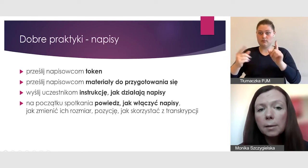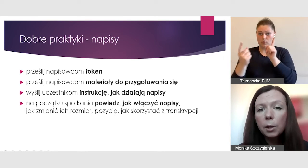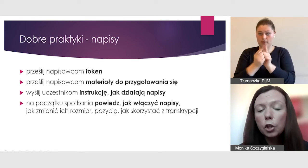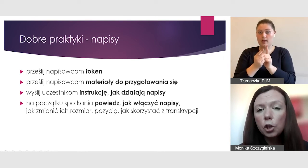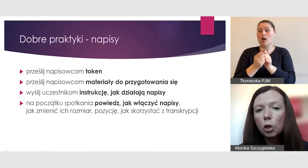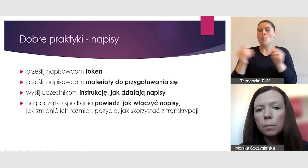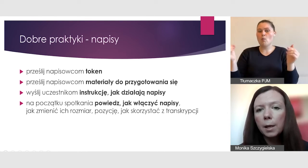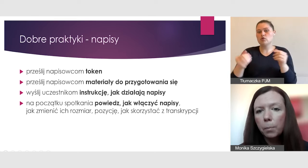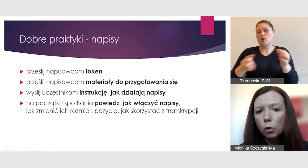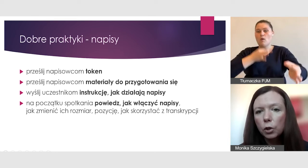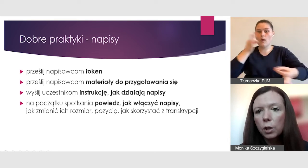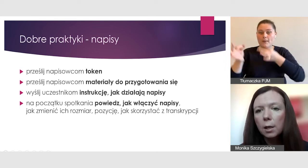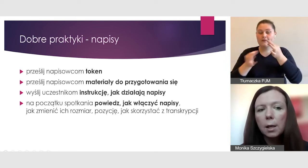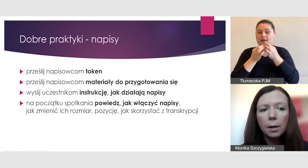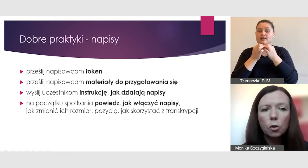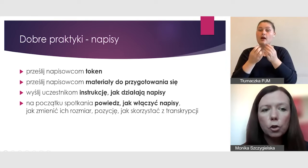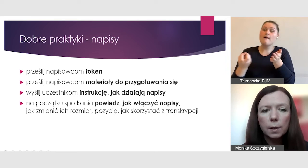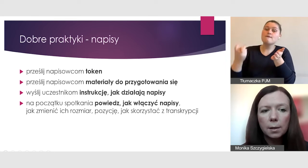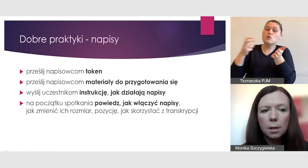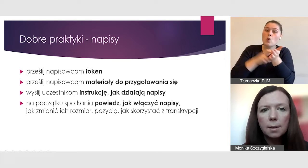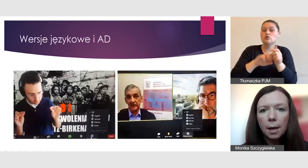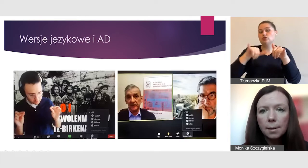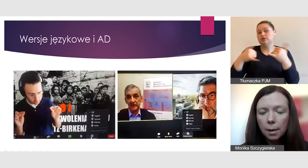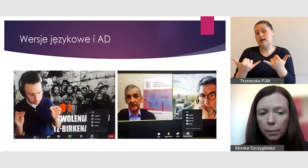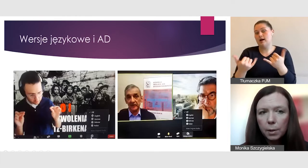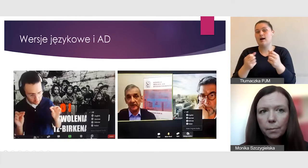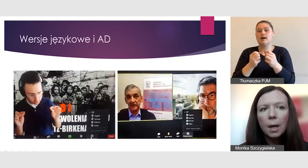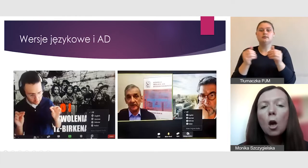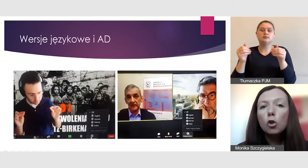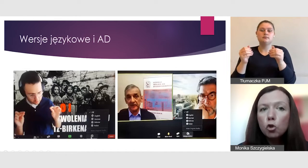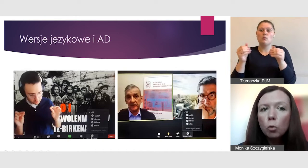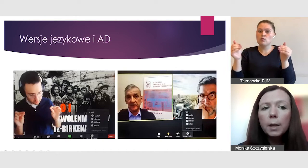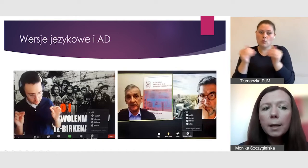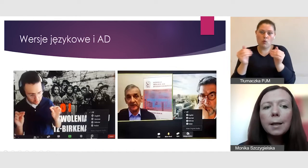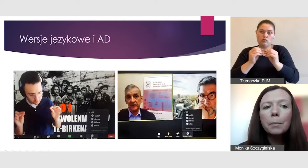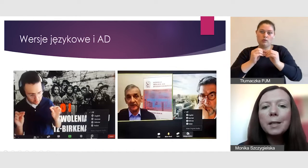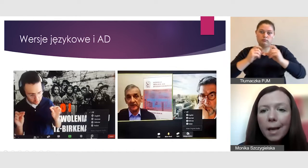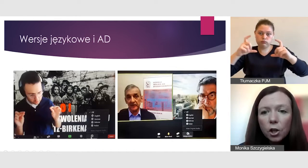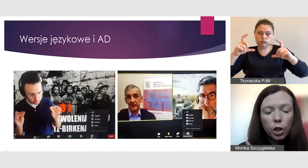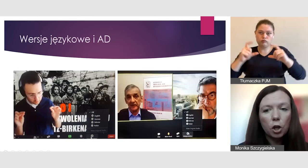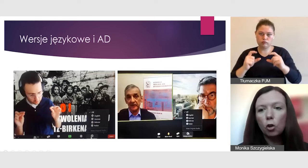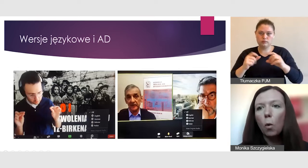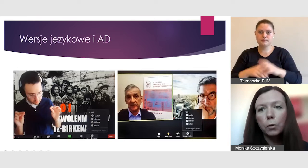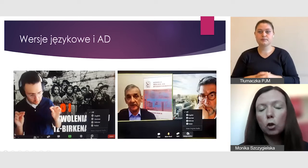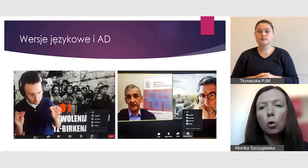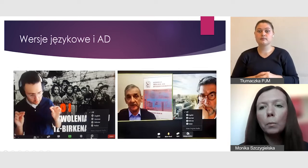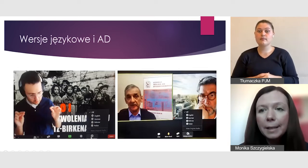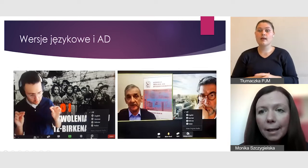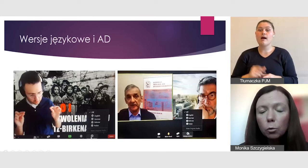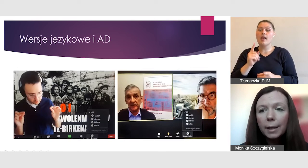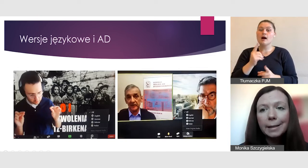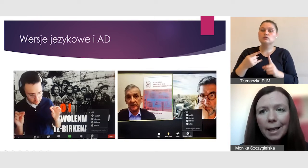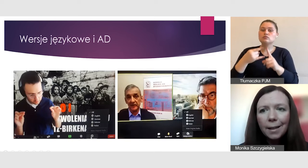jak zmienić ich rozmiar, pozycję i jak skorzystać z transkrypcji. Zoom daje nam jeszcze jedną opcję,